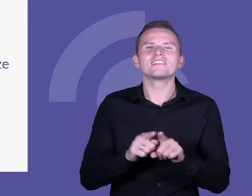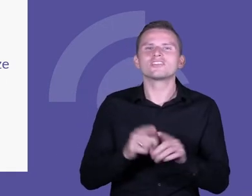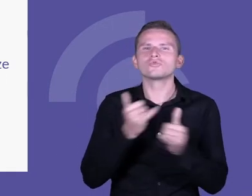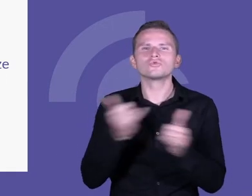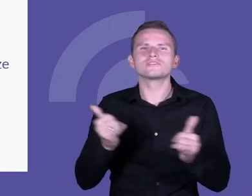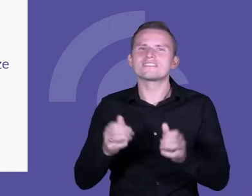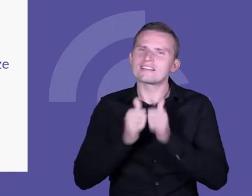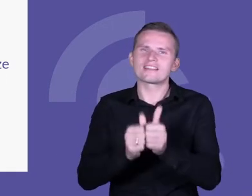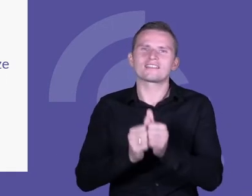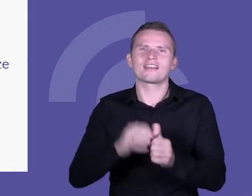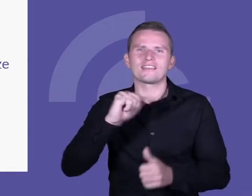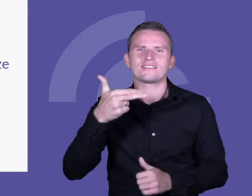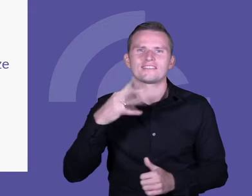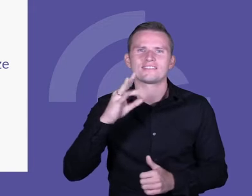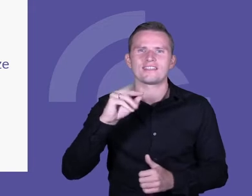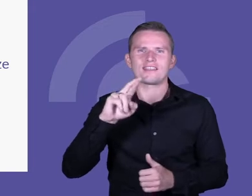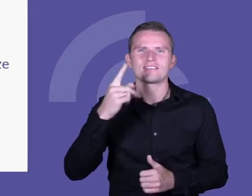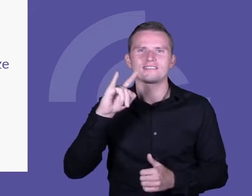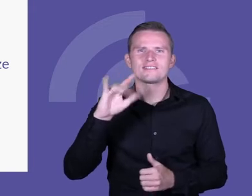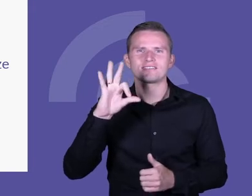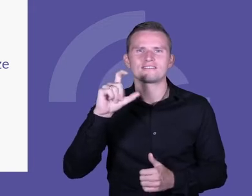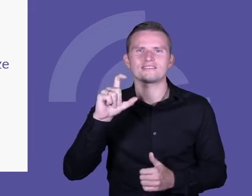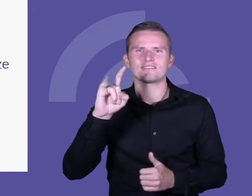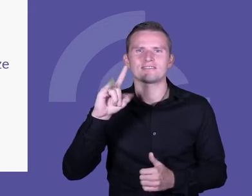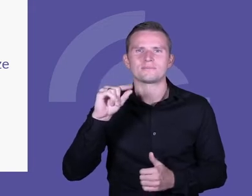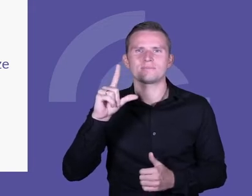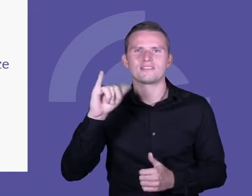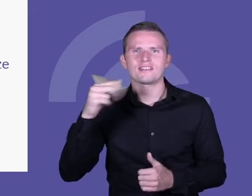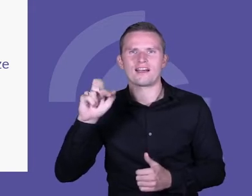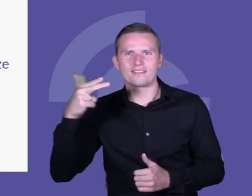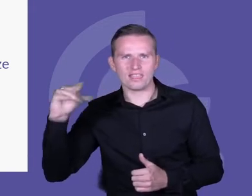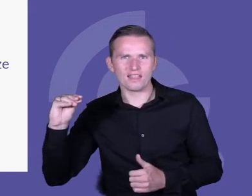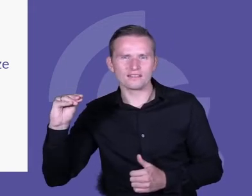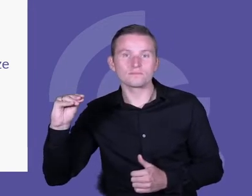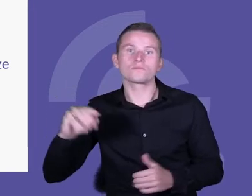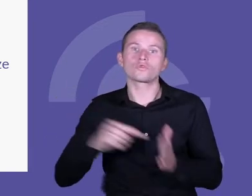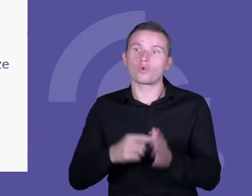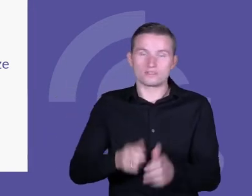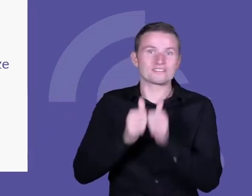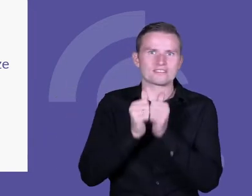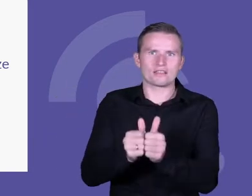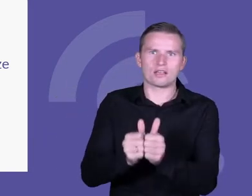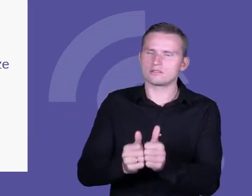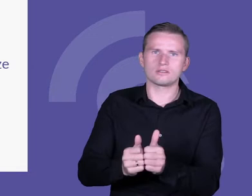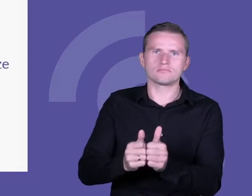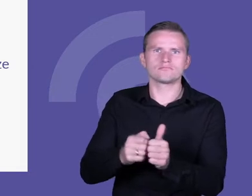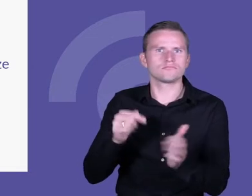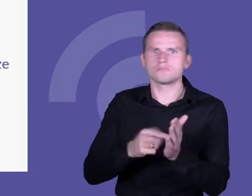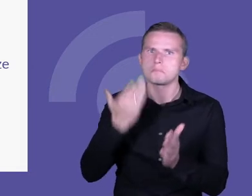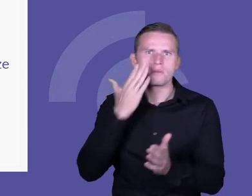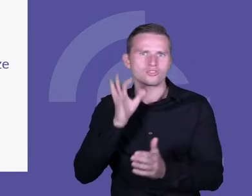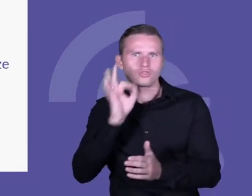podkreślamy, że zadania interdyscyplinarne to taki obszar, który bardzo dobrze funkcjonował, który